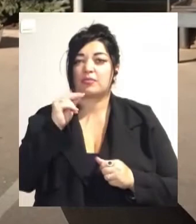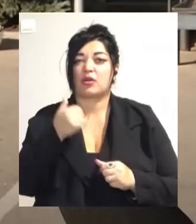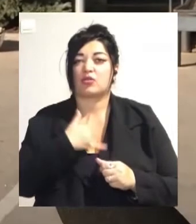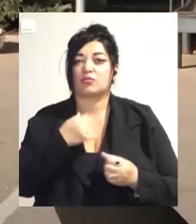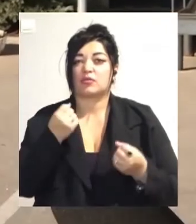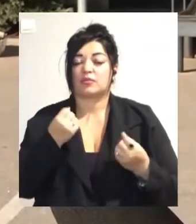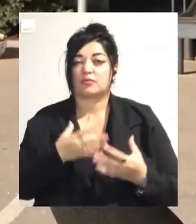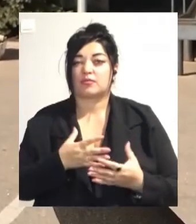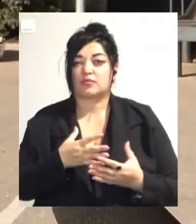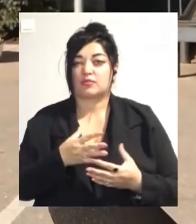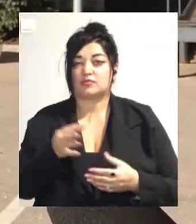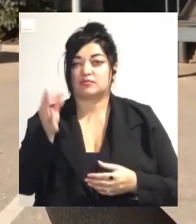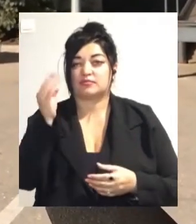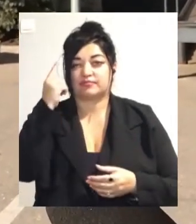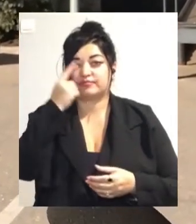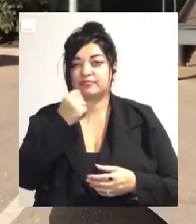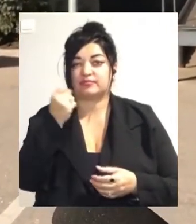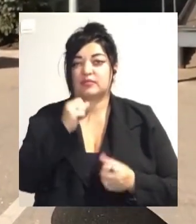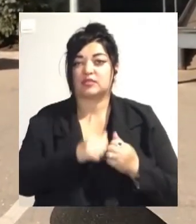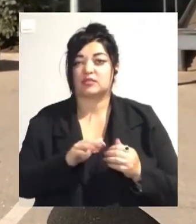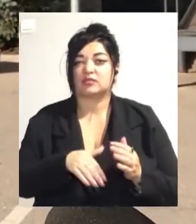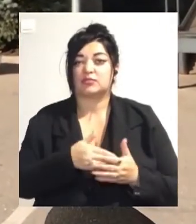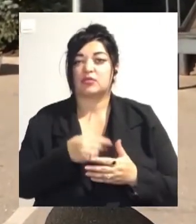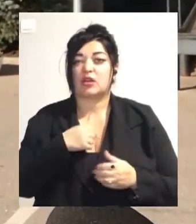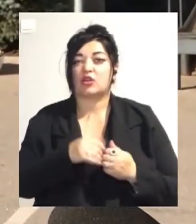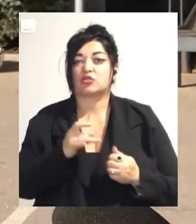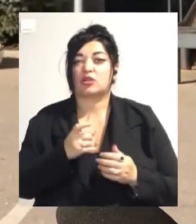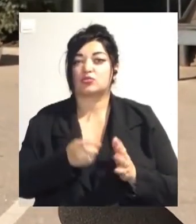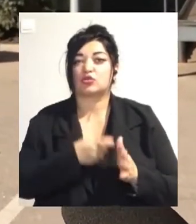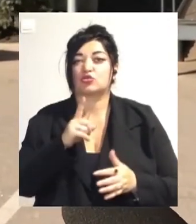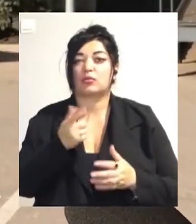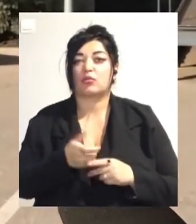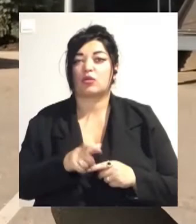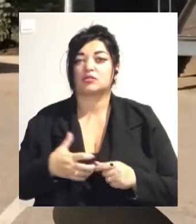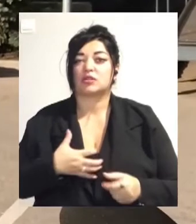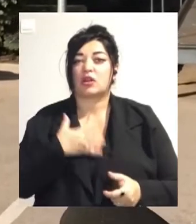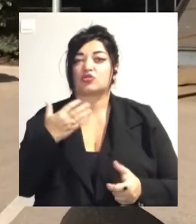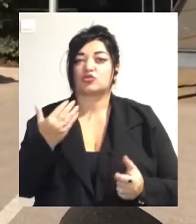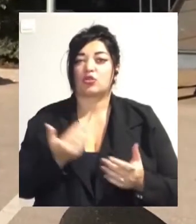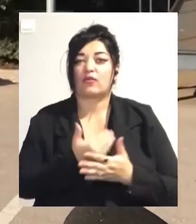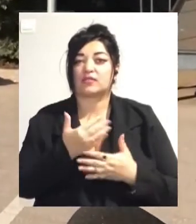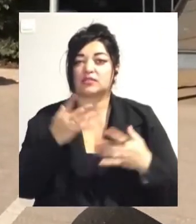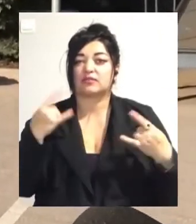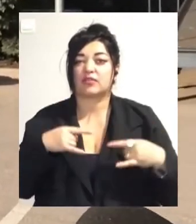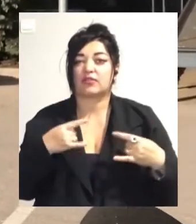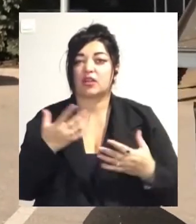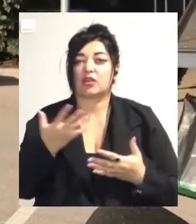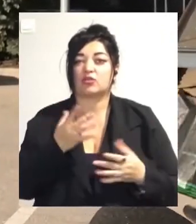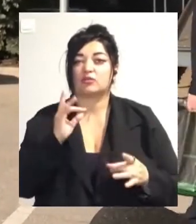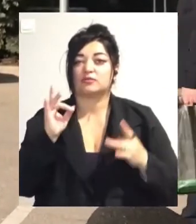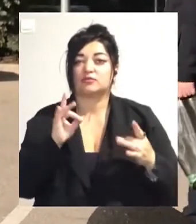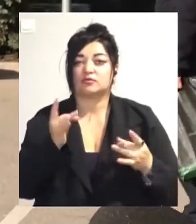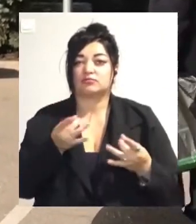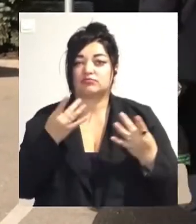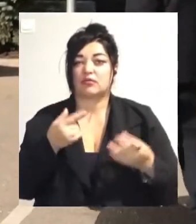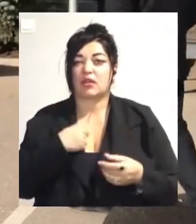сих пор на шестому курсі, тому що я кожен раз здаю щось більш страшне, новості в світу, яке розбучують нам преподавателі, і я